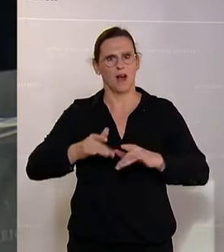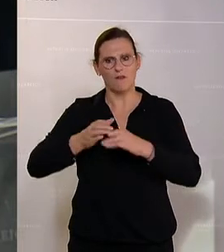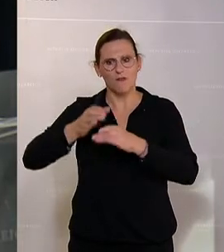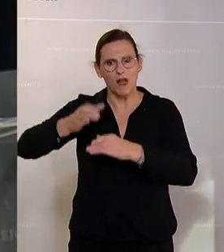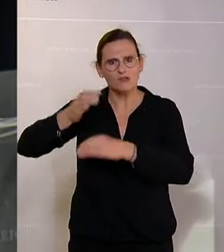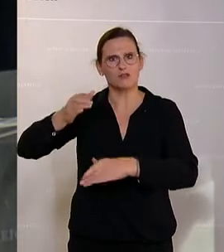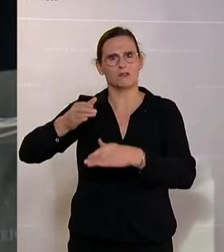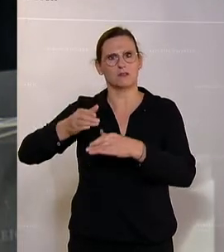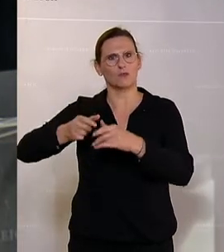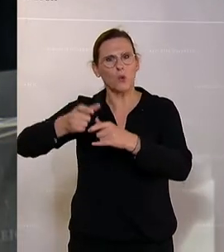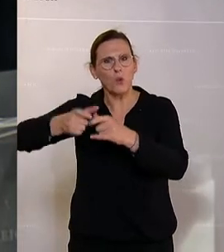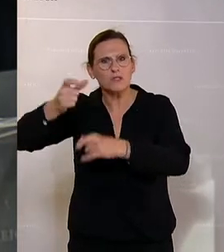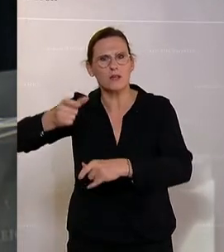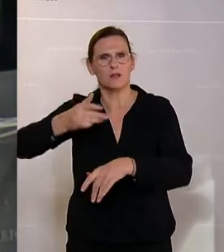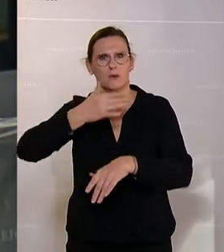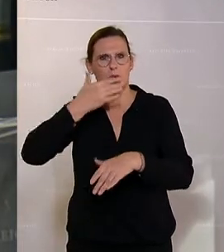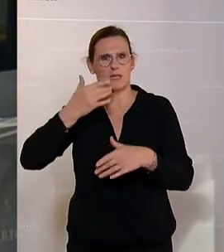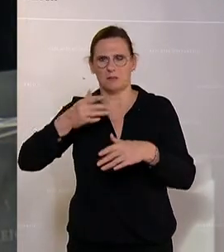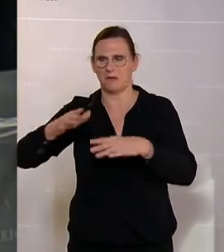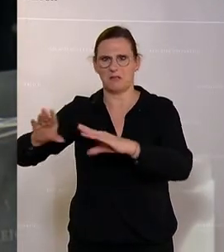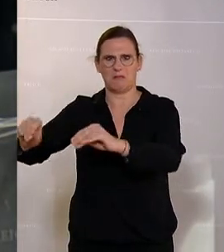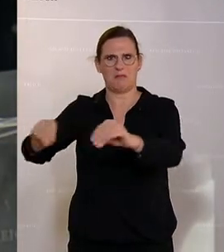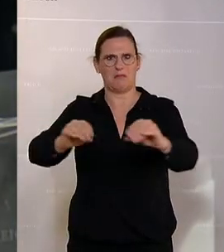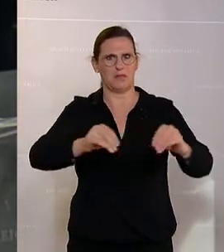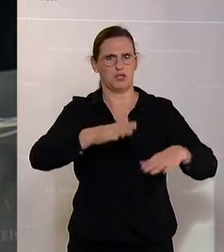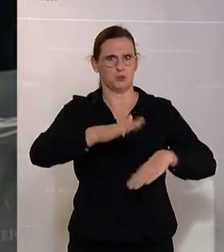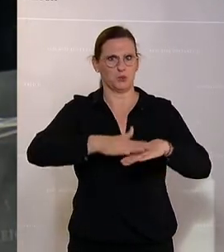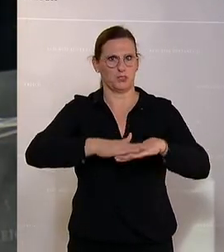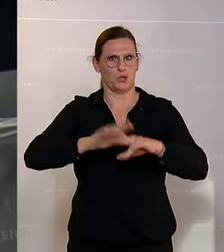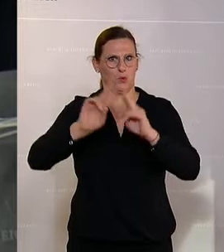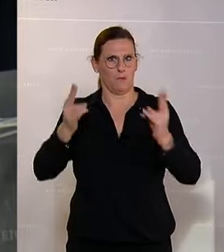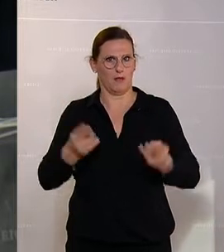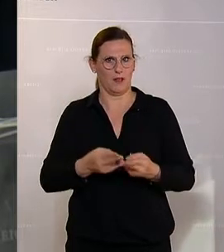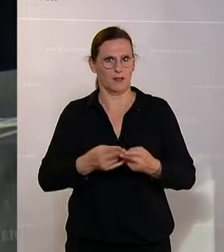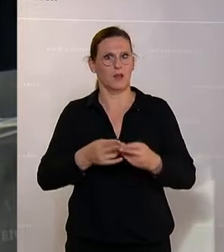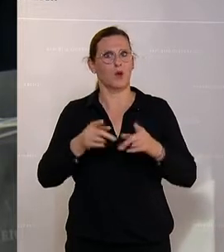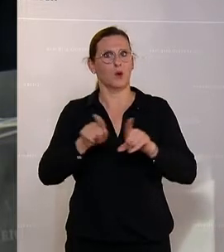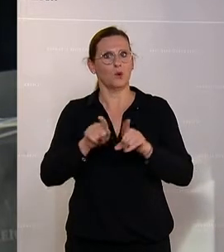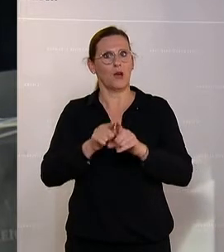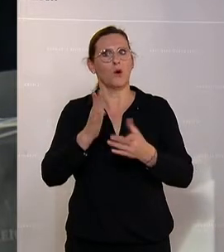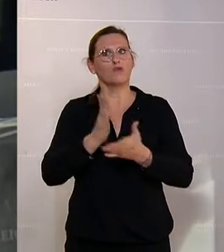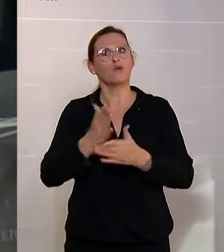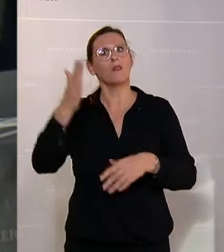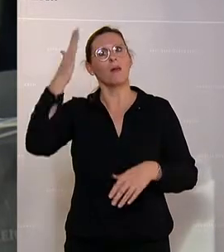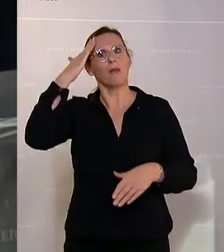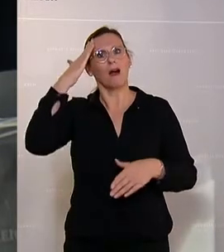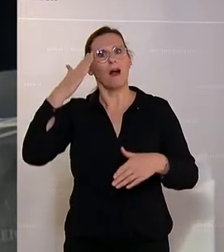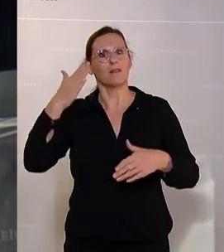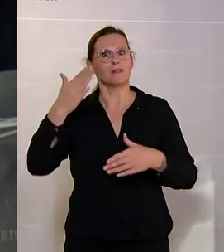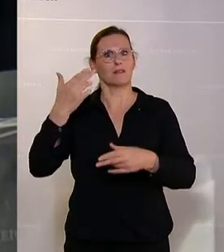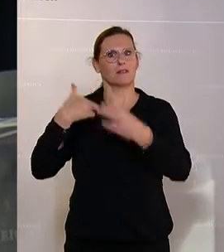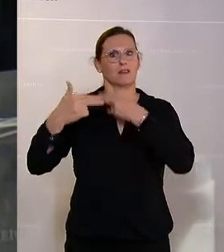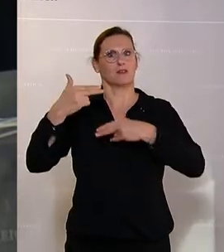mehr verschmutzen. Und wir kehren auch endlich zurück zu einem bewährten System, zum System der verbindlichen